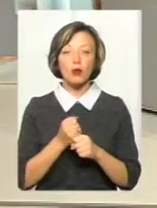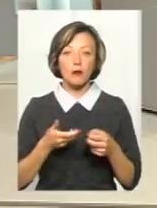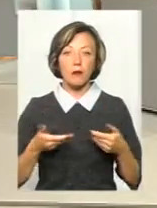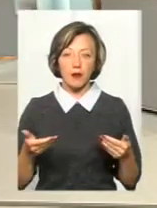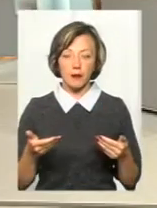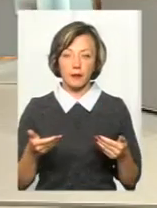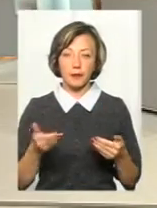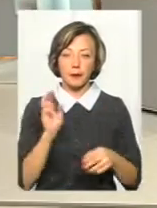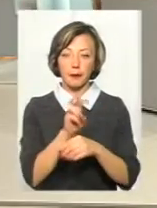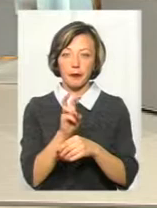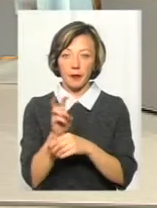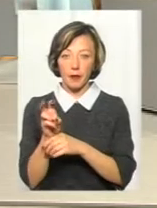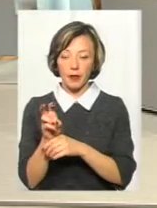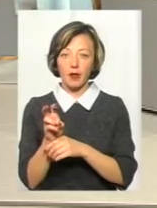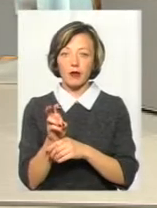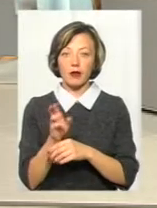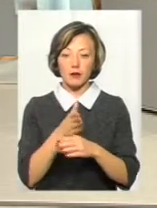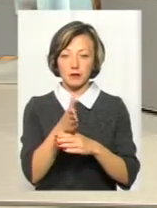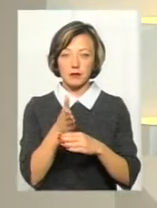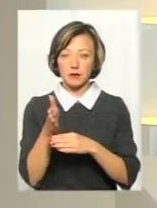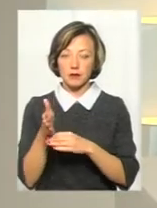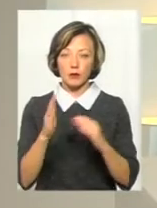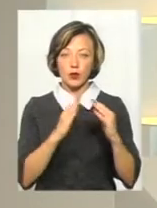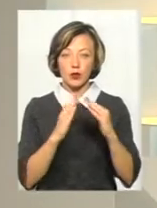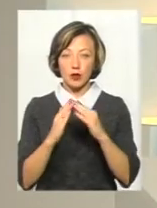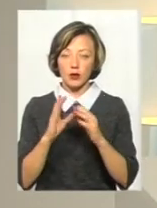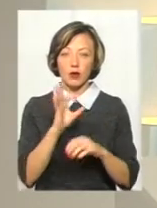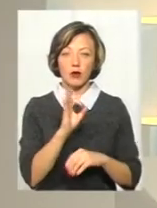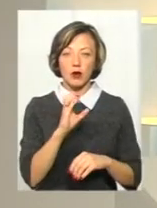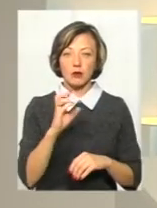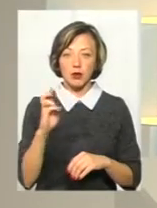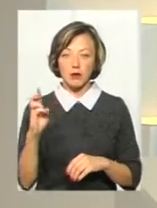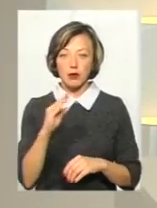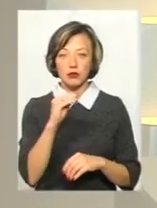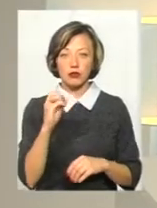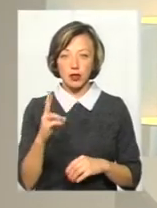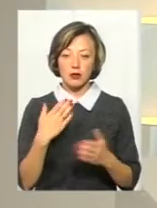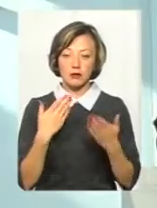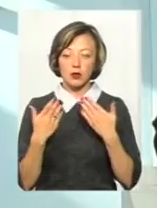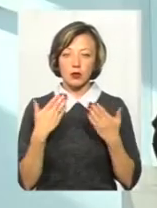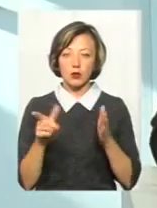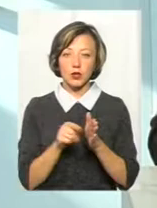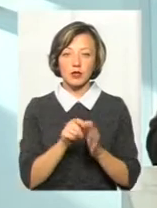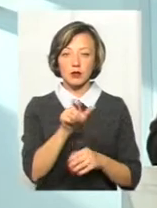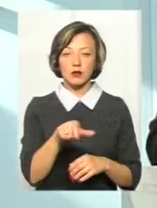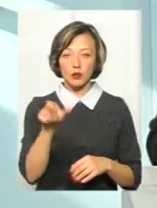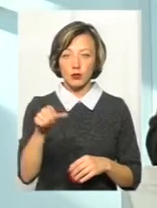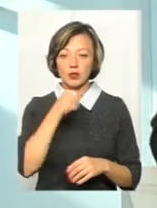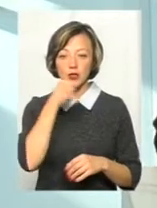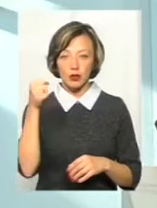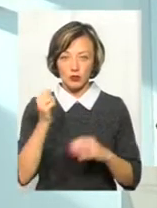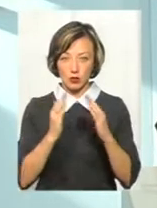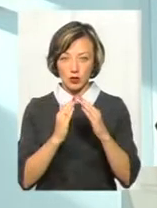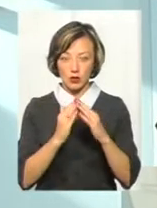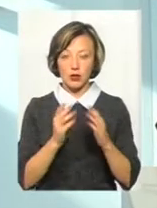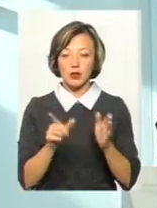обходимо будинки, ОСББ, ЖЕКи, спілкуємося з старшими будинків,